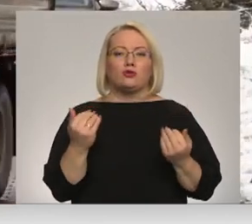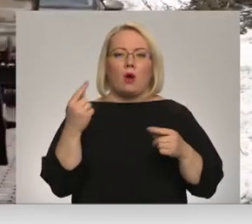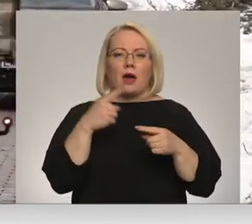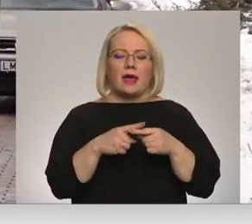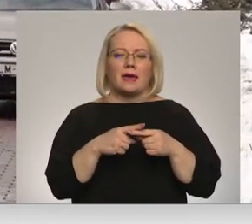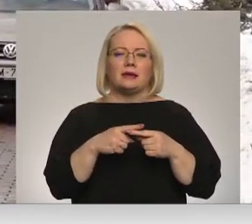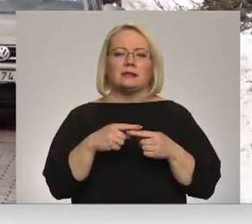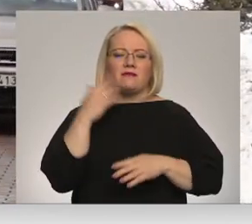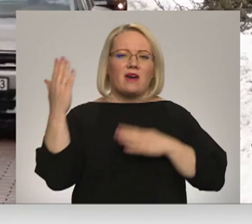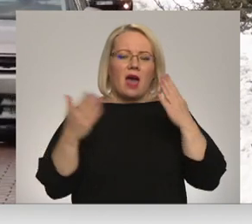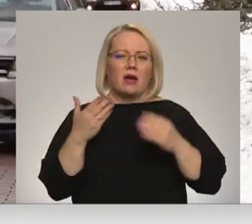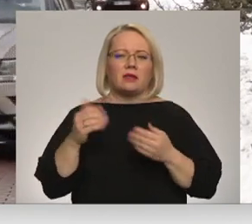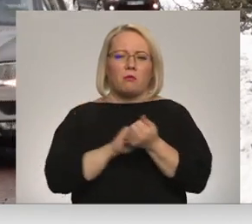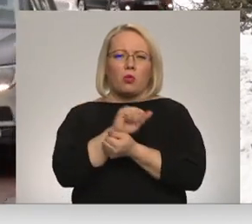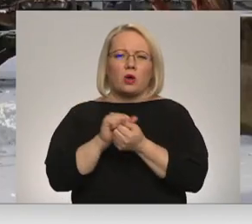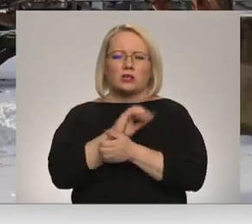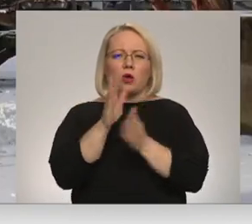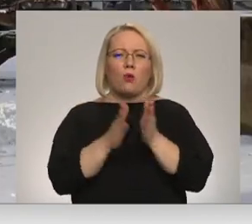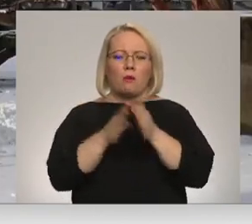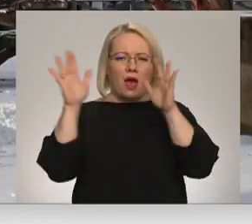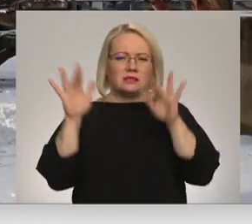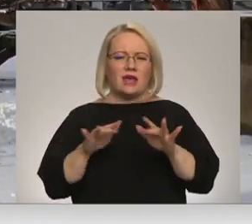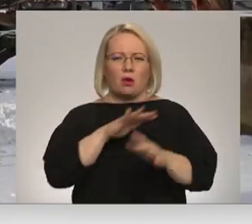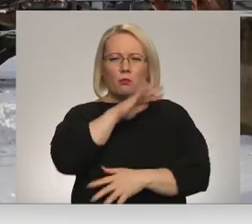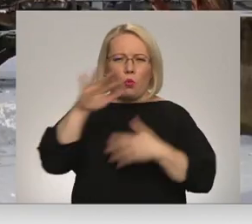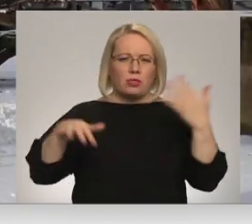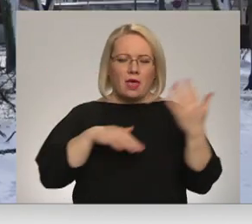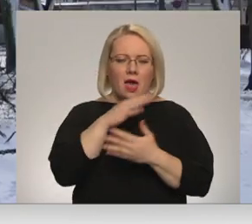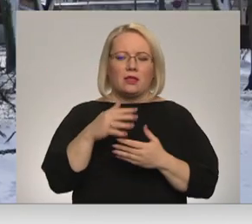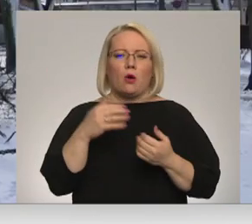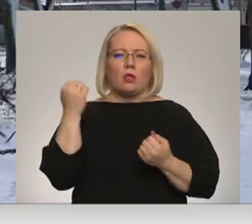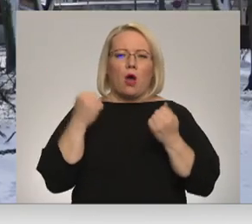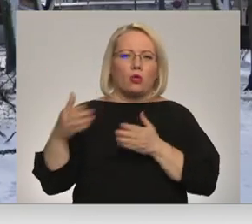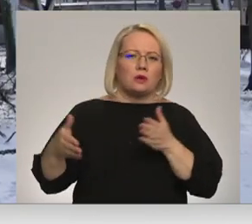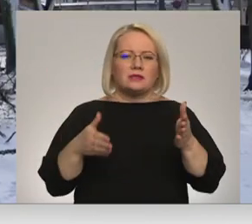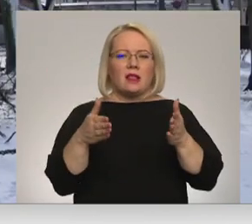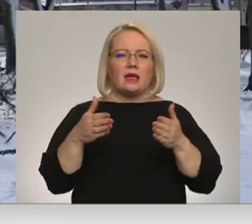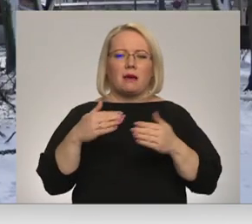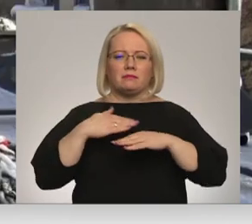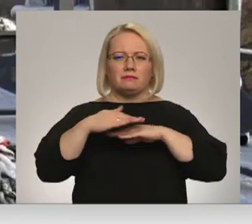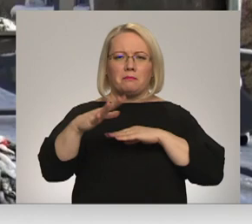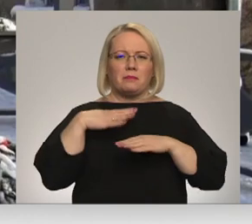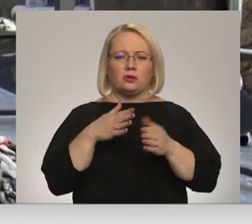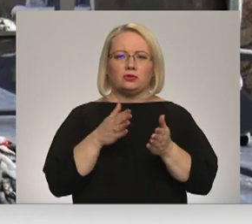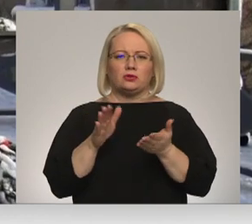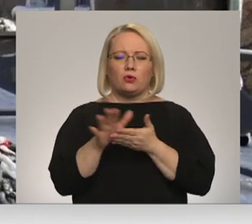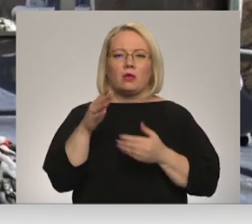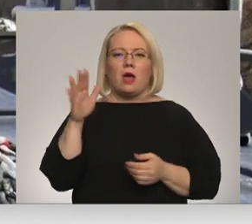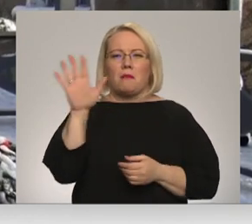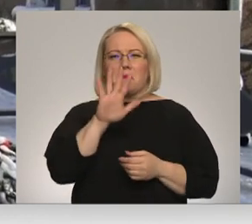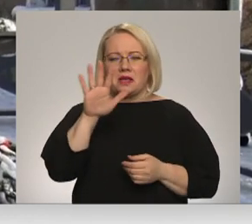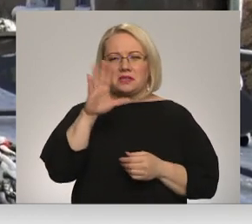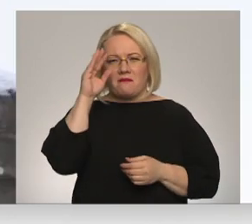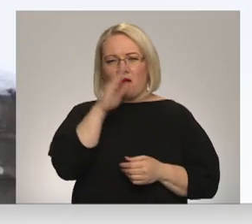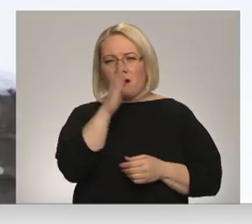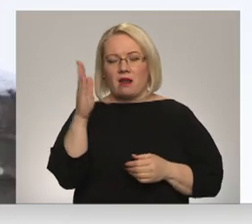plosīja kurzem kopā ar spēcīgas niekuteni. Redzamību uz valsts nozīmes autoceļiem bija zudusi, un kā zaņu acu liecinieki jau no pieciem pēcpusdienā,